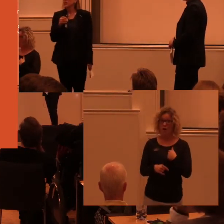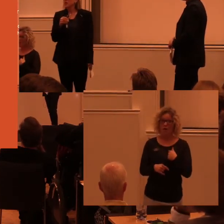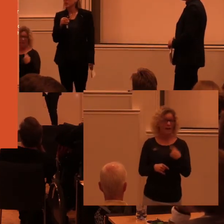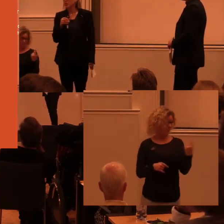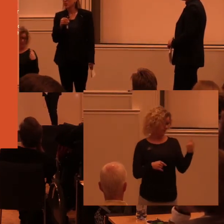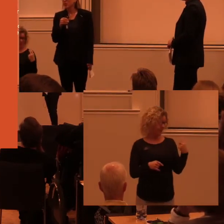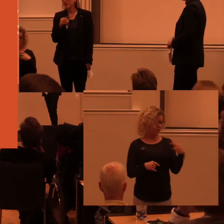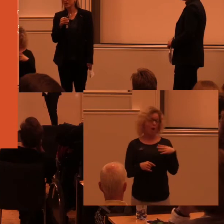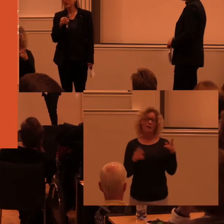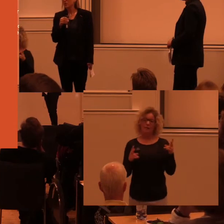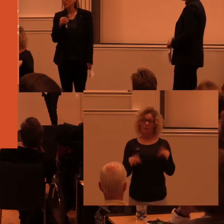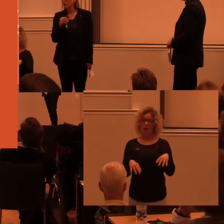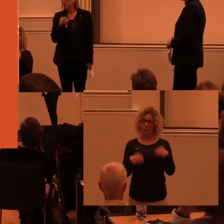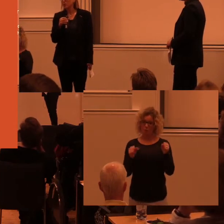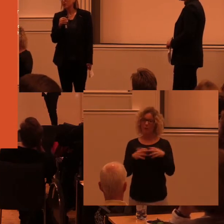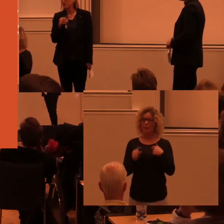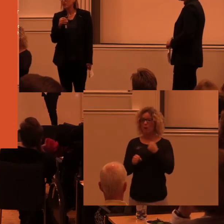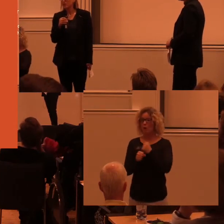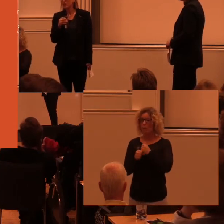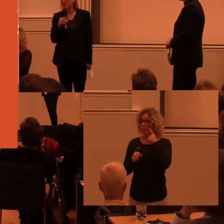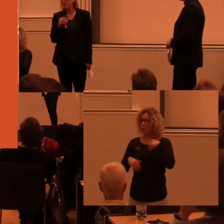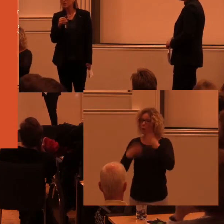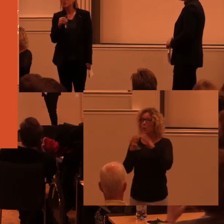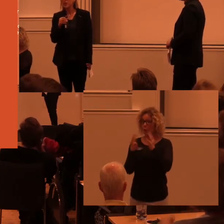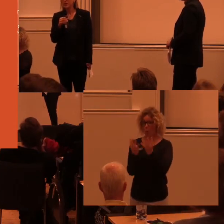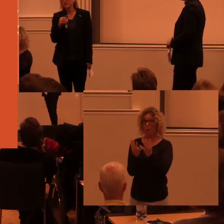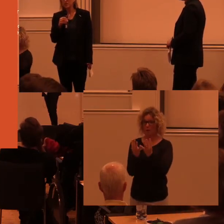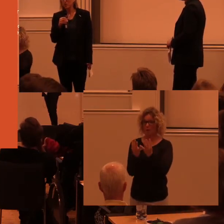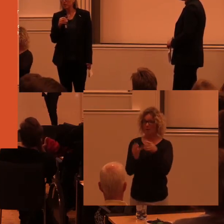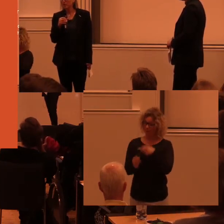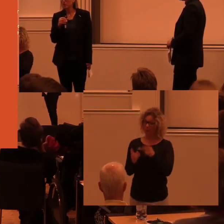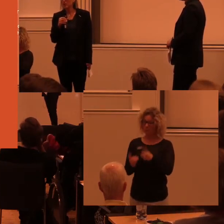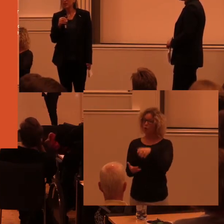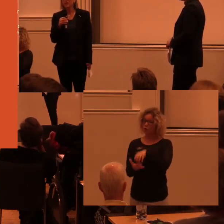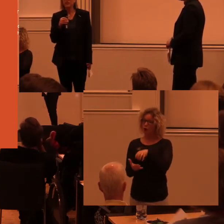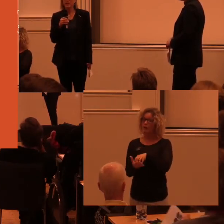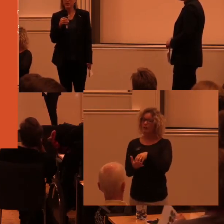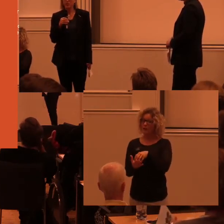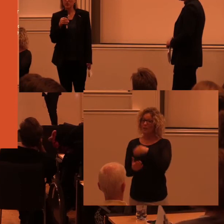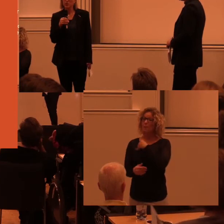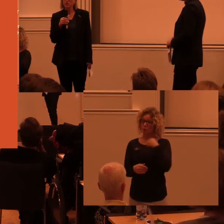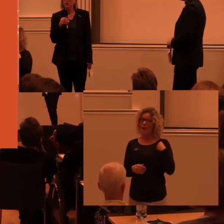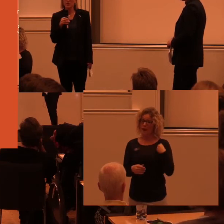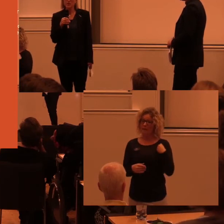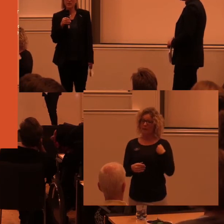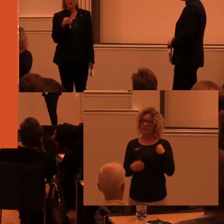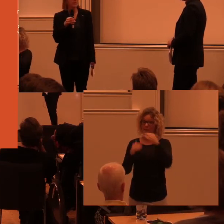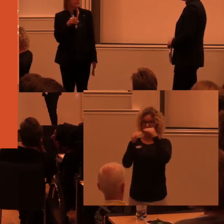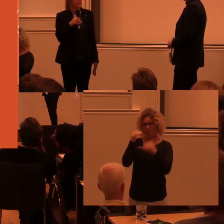motsvarighet på kulturrådet som också är en statlig myndighet under